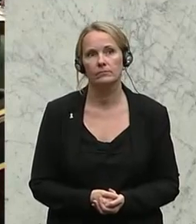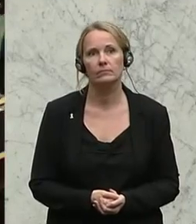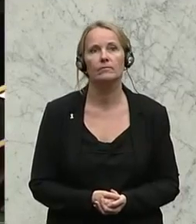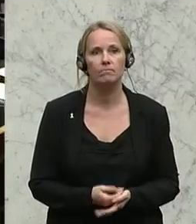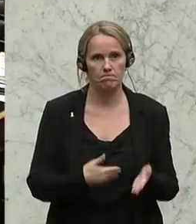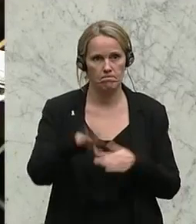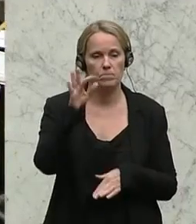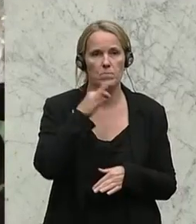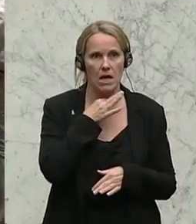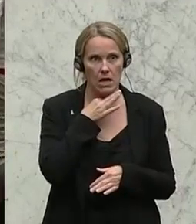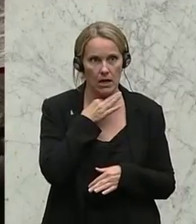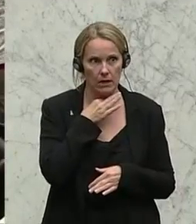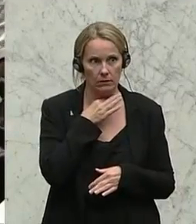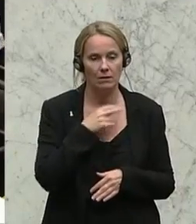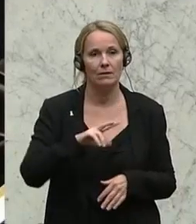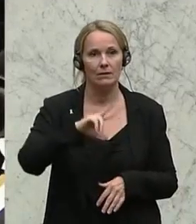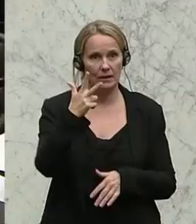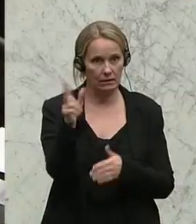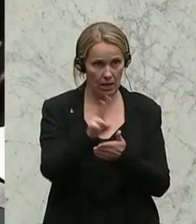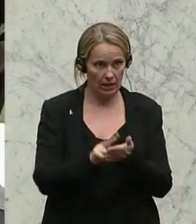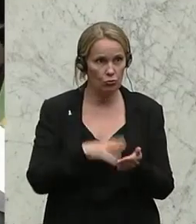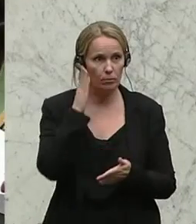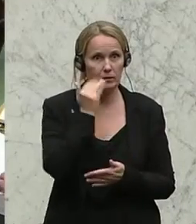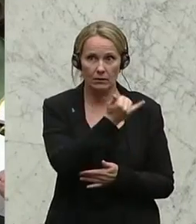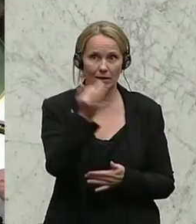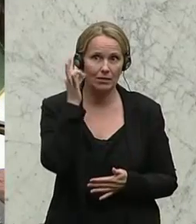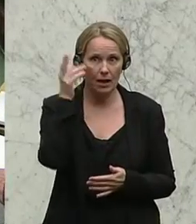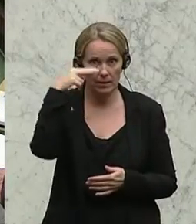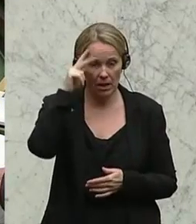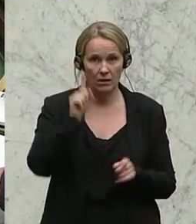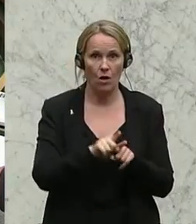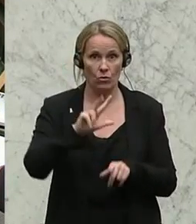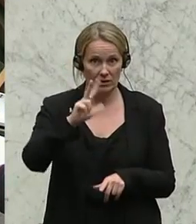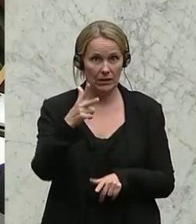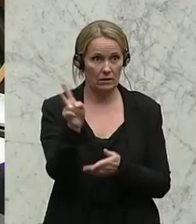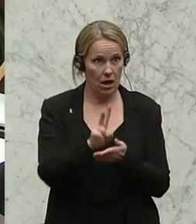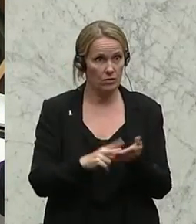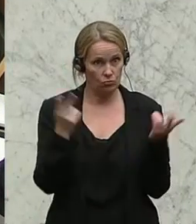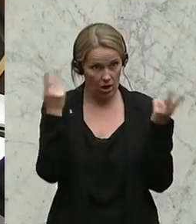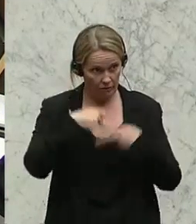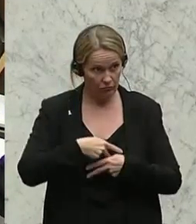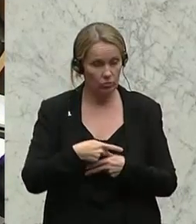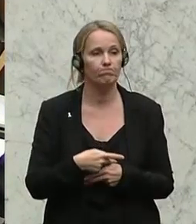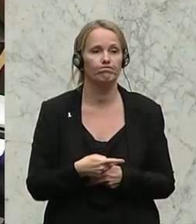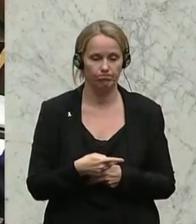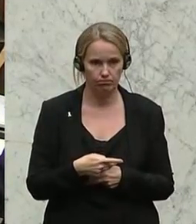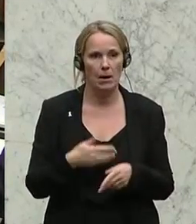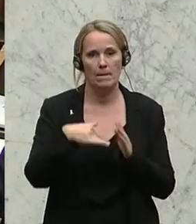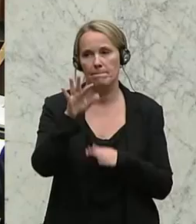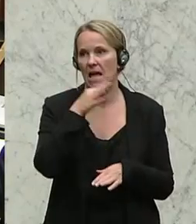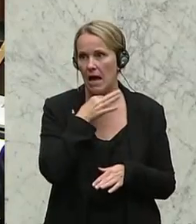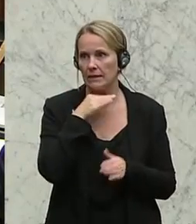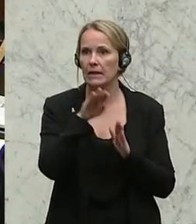Das ist die Mehrheit. Dritte Lesung, bitte Ihnen Damen und Herren, die auch in dritter Lesung zustimmen, um ein Zeichen. Das ist wiederum die Mehrheit.